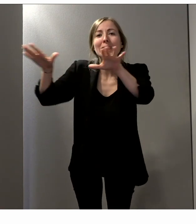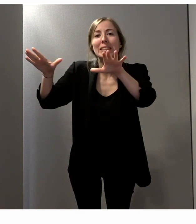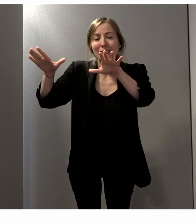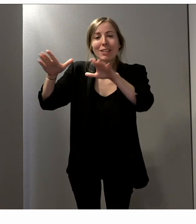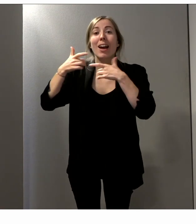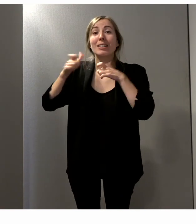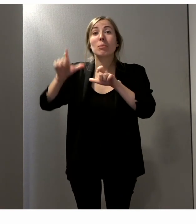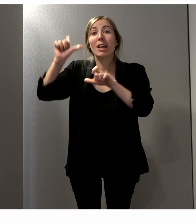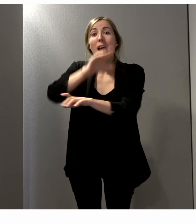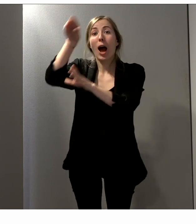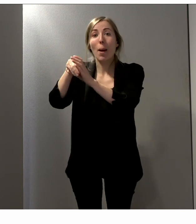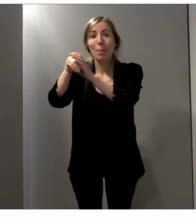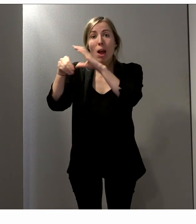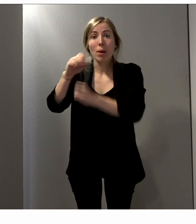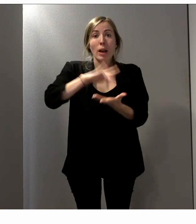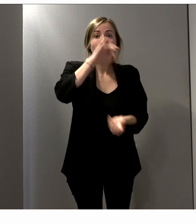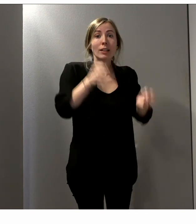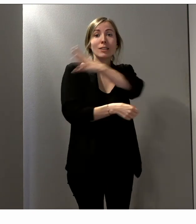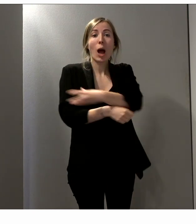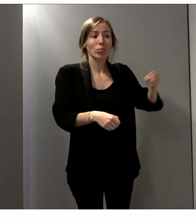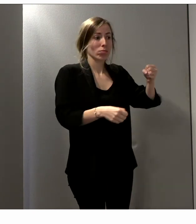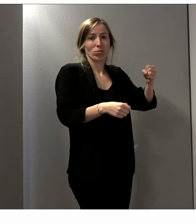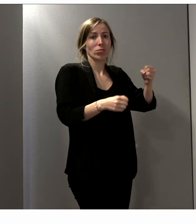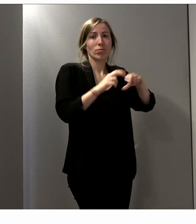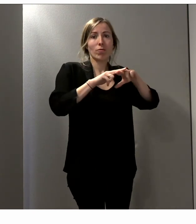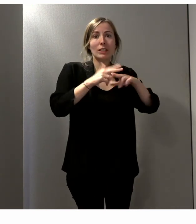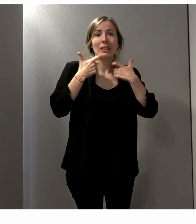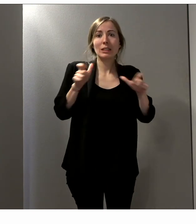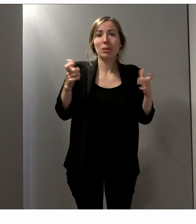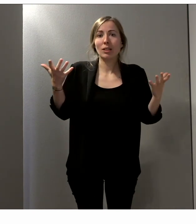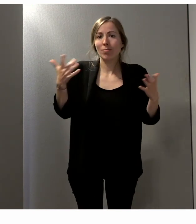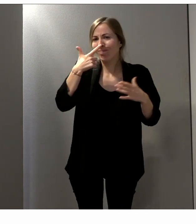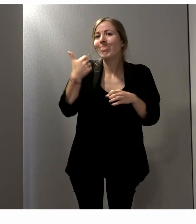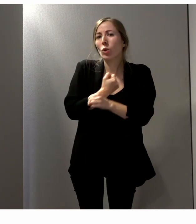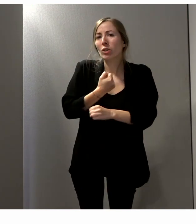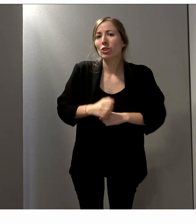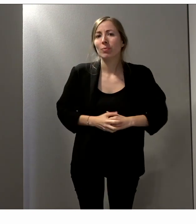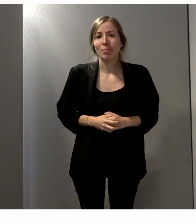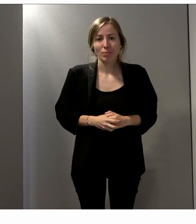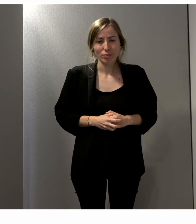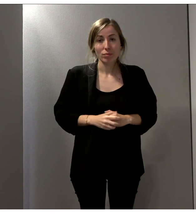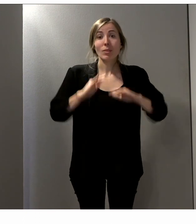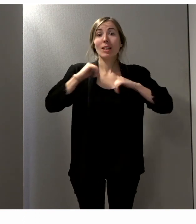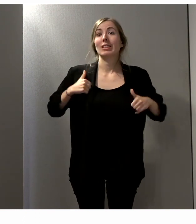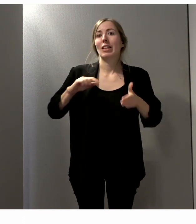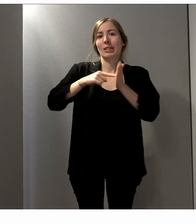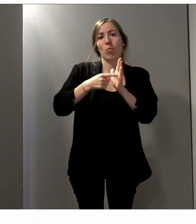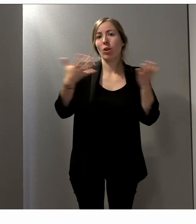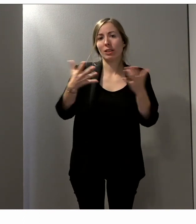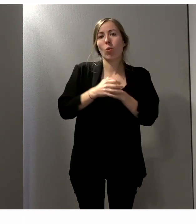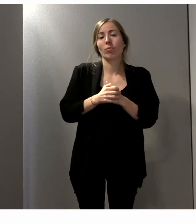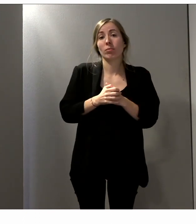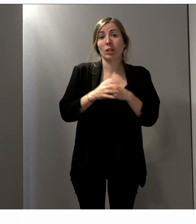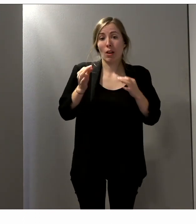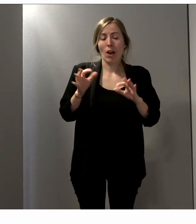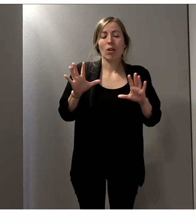mais n'est pas reprise derrière dans les réseaux sociaux. Et dernier point dans le parcours, c'est vraiment le scrutin, c'est-à